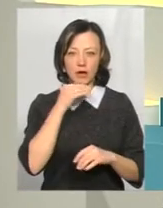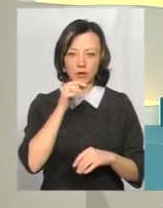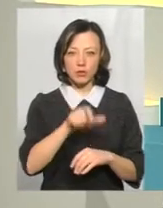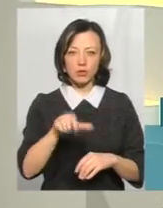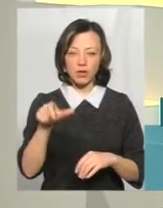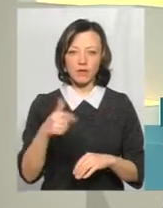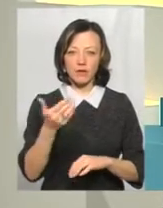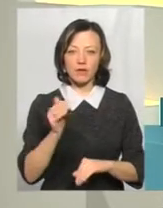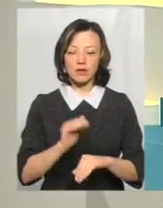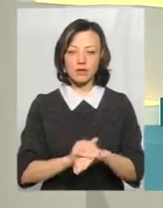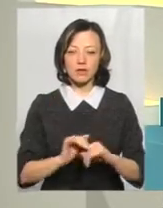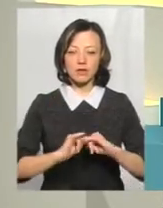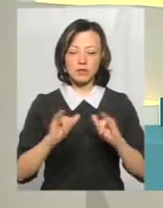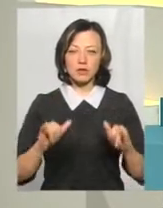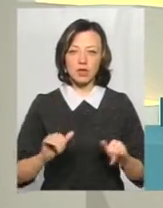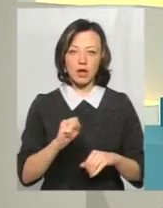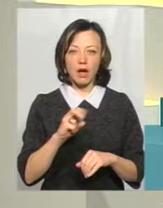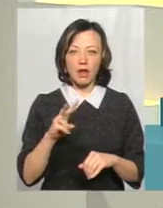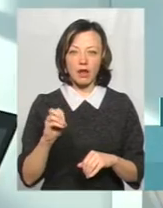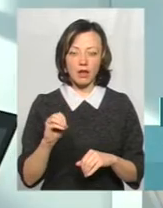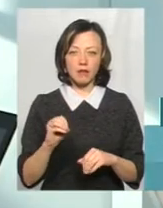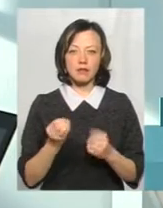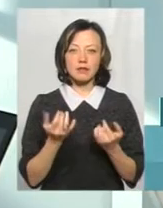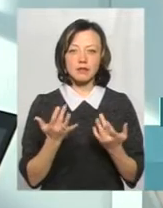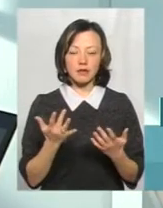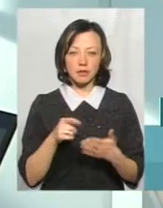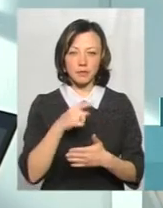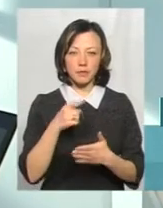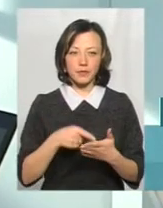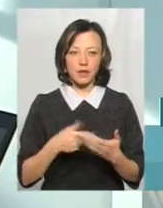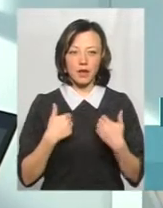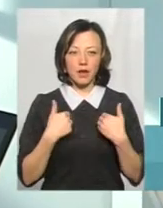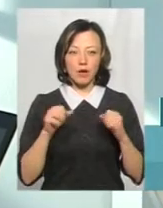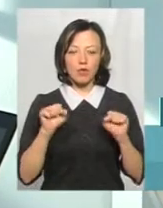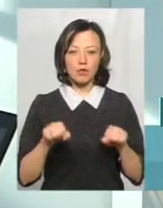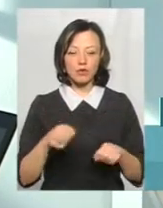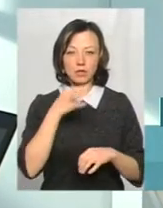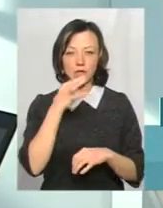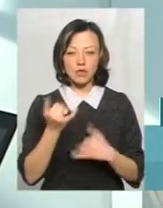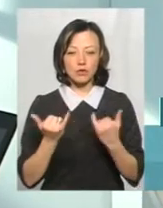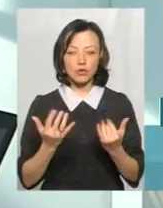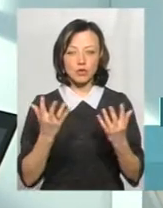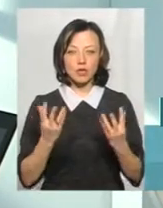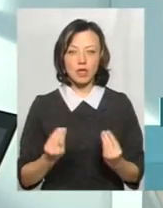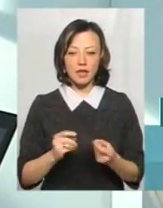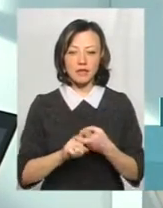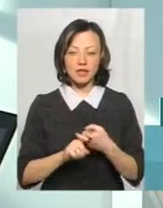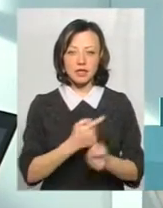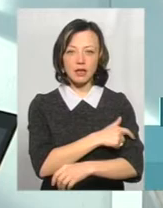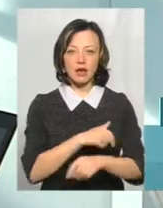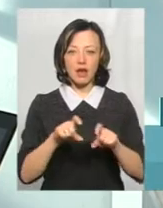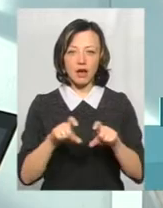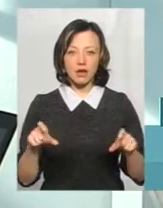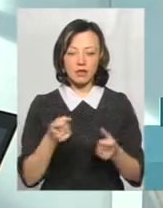фіксуєте збільшення, але наскільки? Я можу сказати, що зараз, от на сьогоднішній день, в інфіційній лікарні